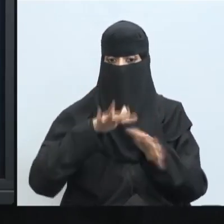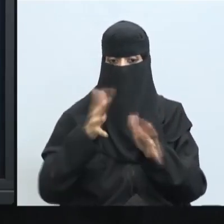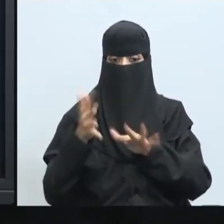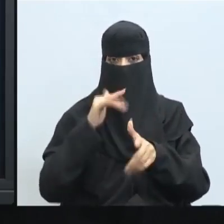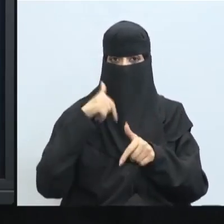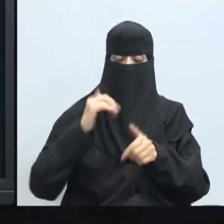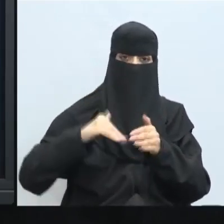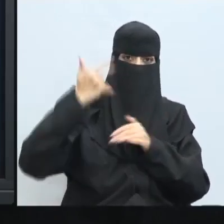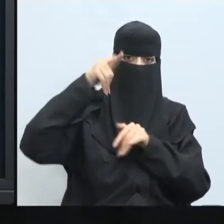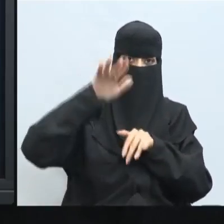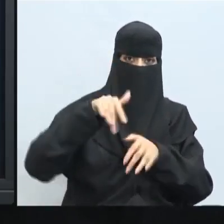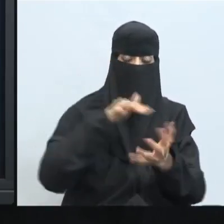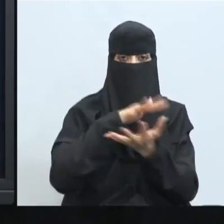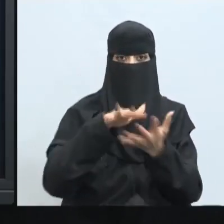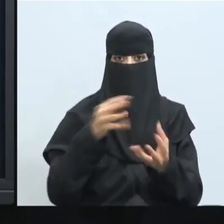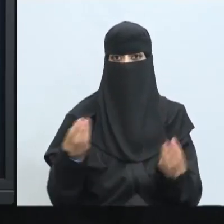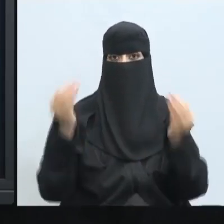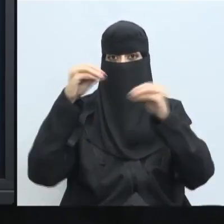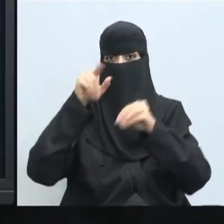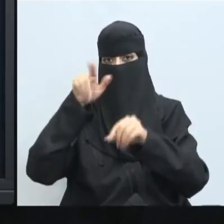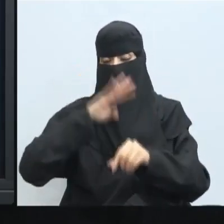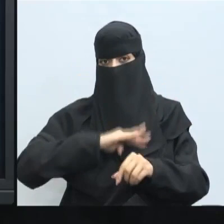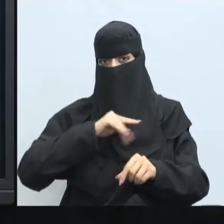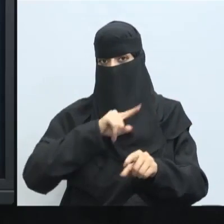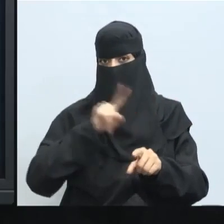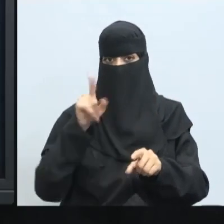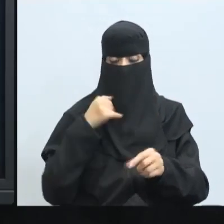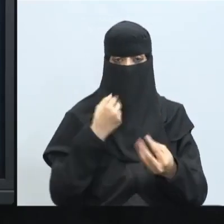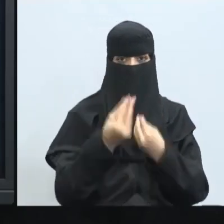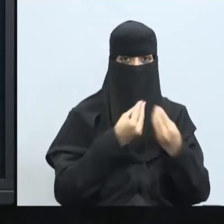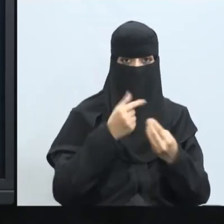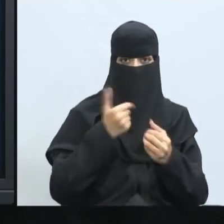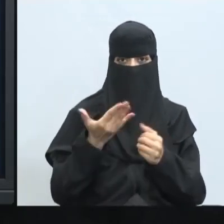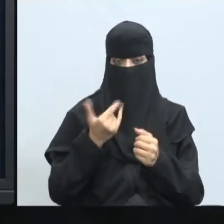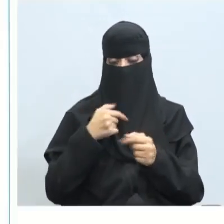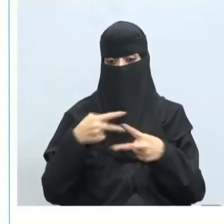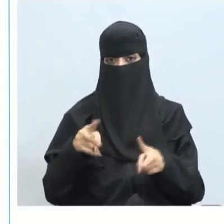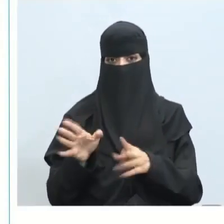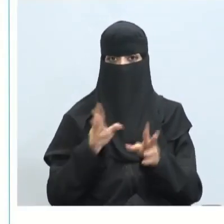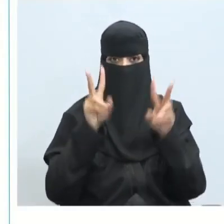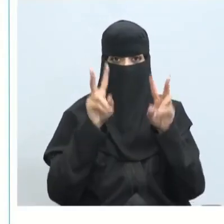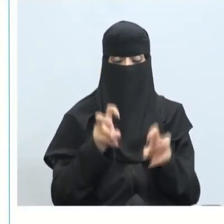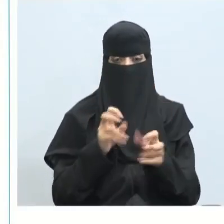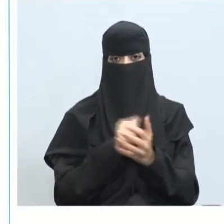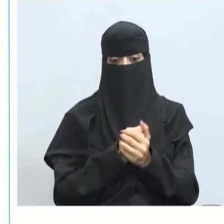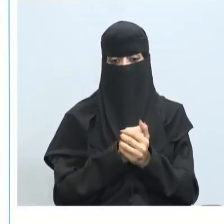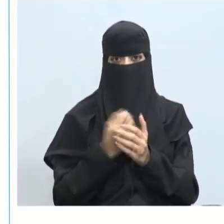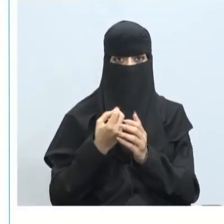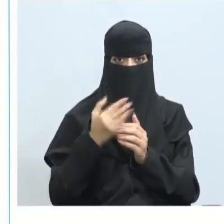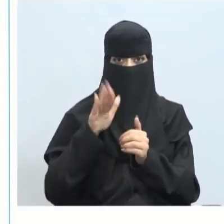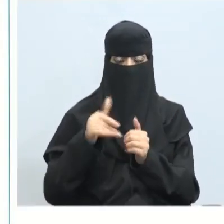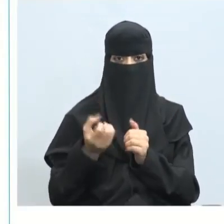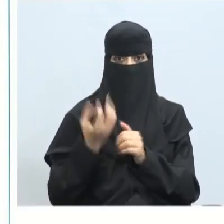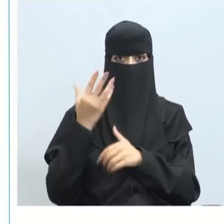تنتج عنها أيضا مشاكل إضافية هذه الضغوط إذا لم نتعامل معها منذ البداية أو حينما نكتشفها